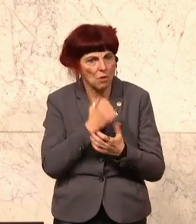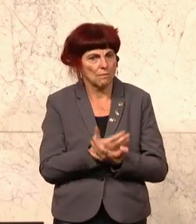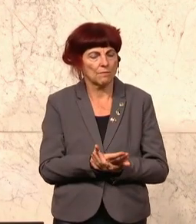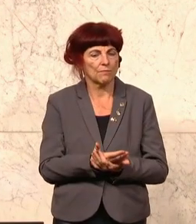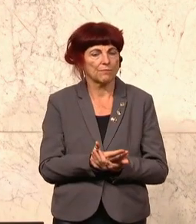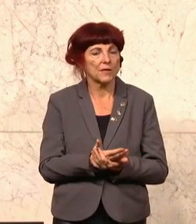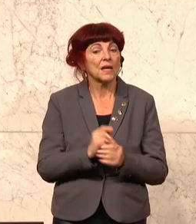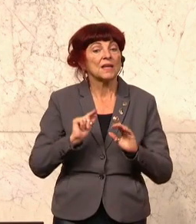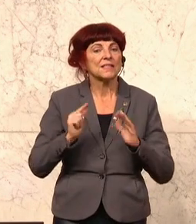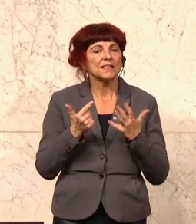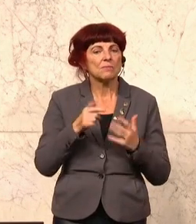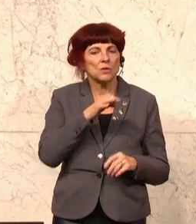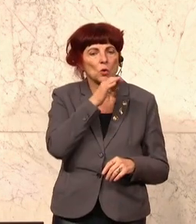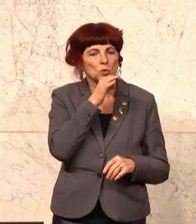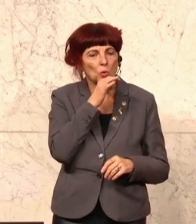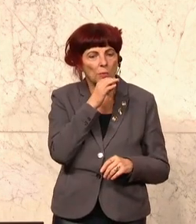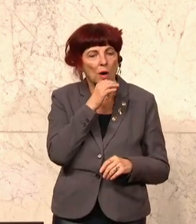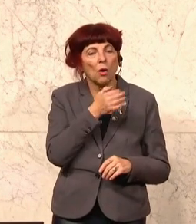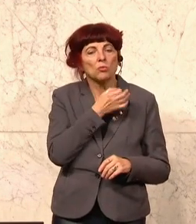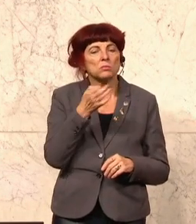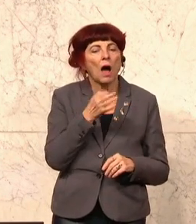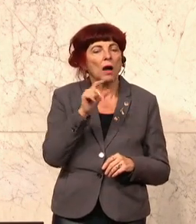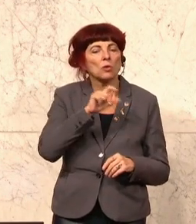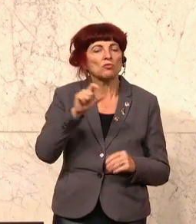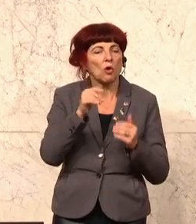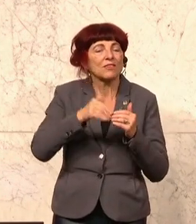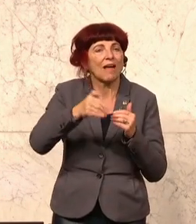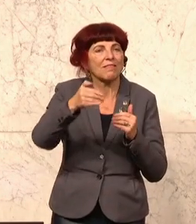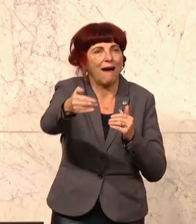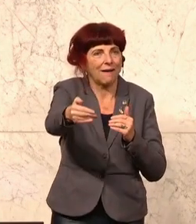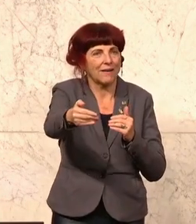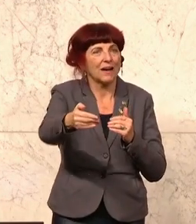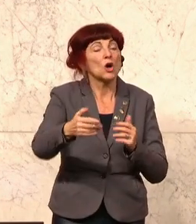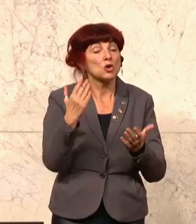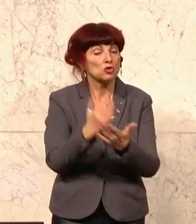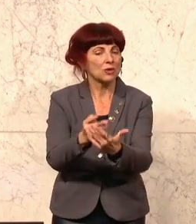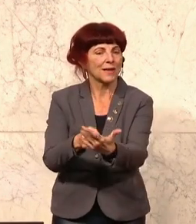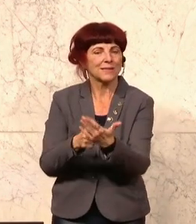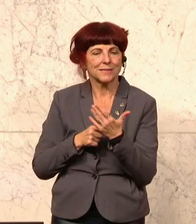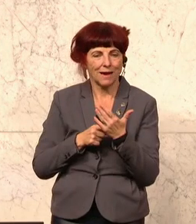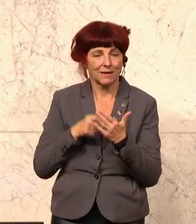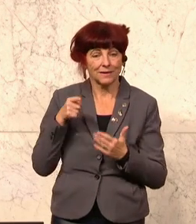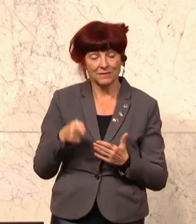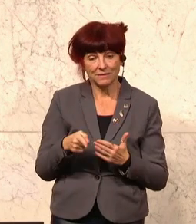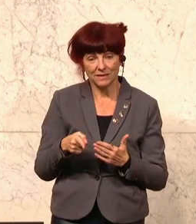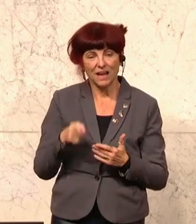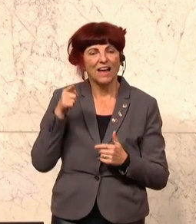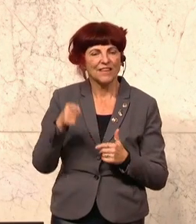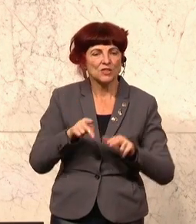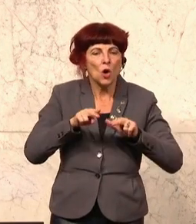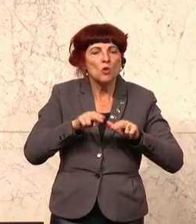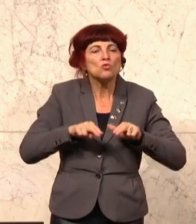7. Oktober und die Tage und Wochen, folgten, haben uns gezeigt, wie tiefsitzend und besorgniserregend ein